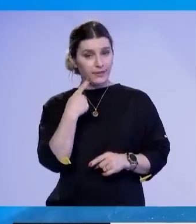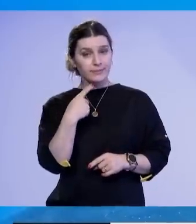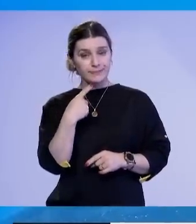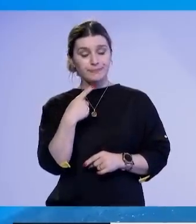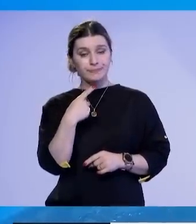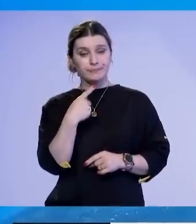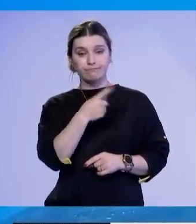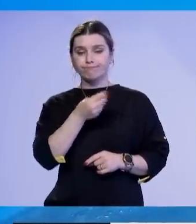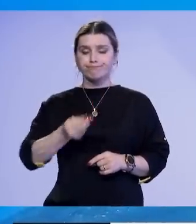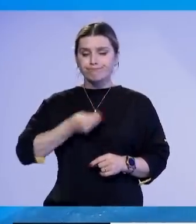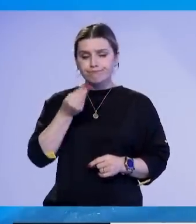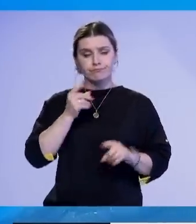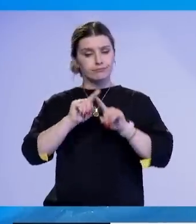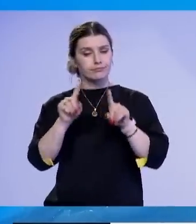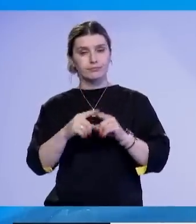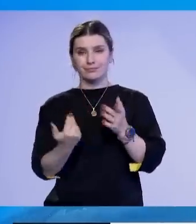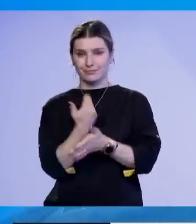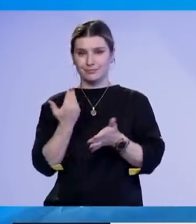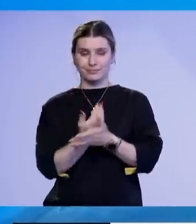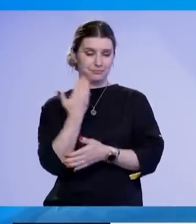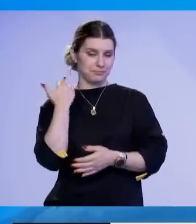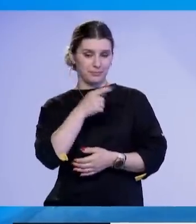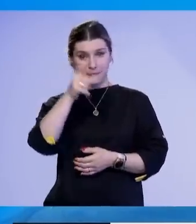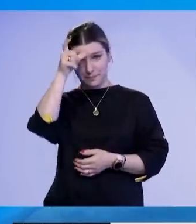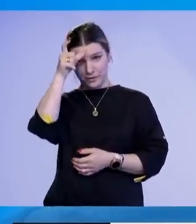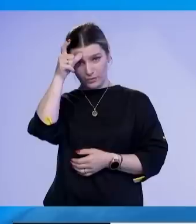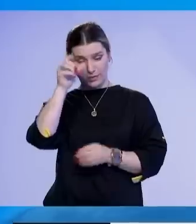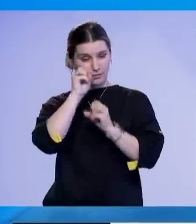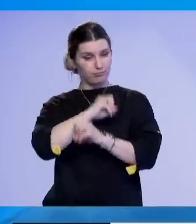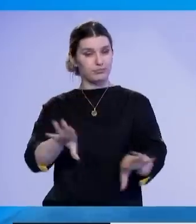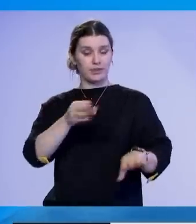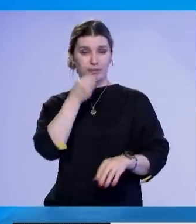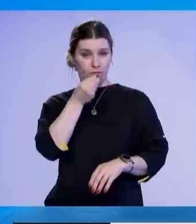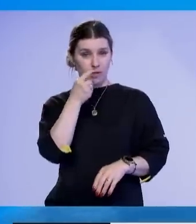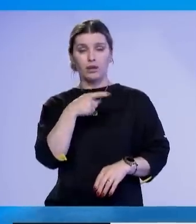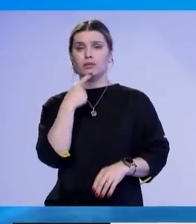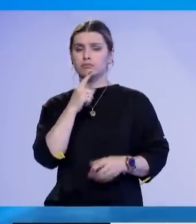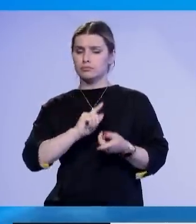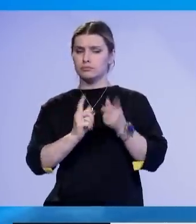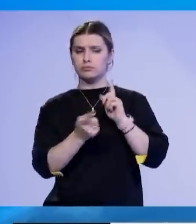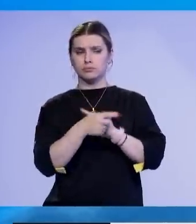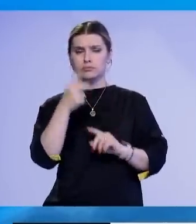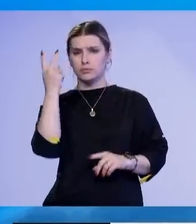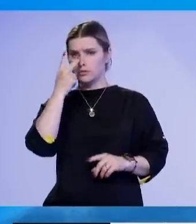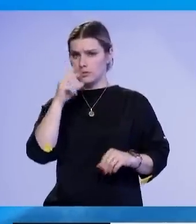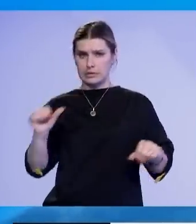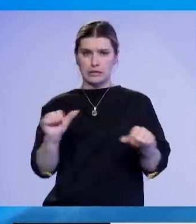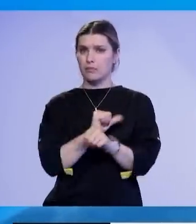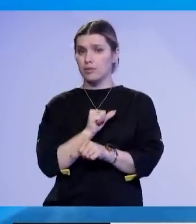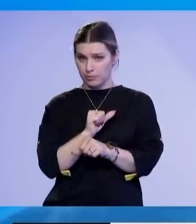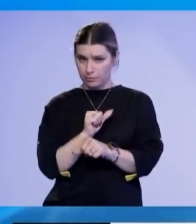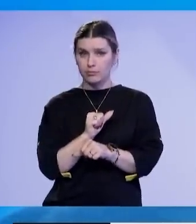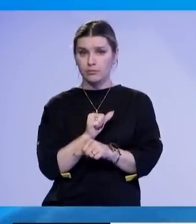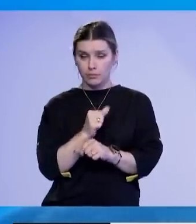deklaratat e fundit që ka nardhur nga Beogradis dyrtar, si kur janë keq kuptuar dhe në një formë,